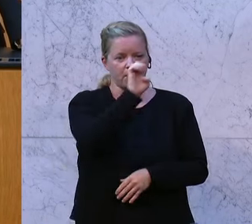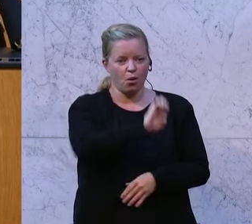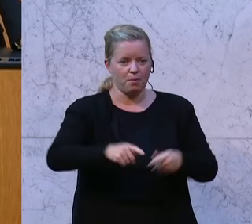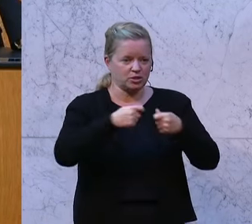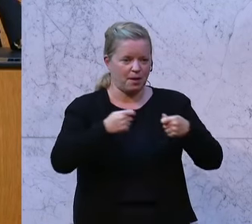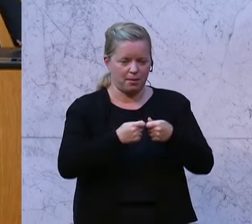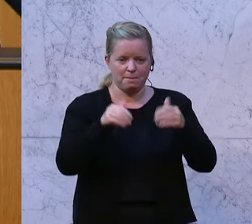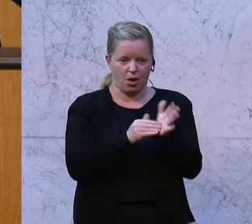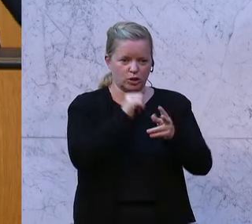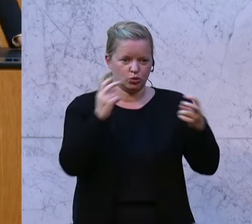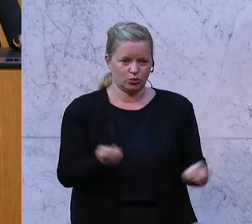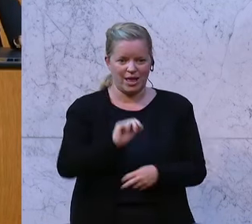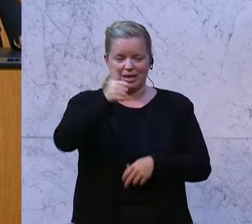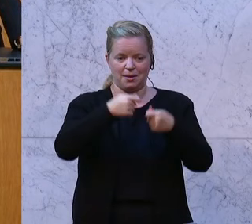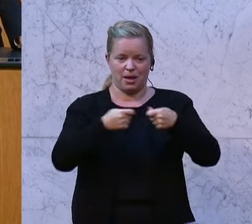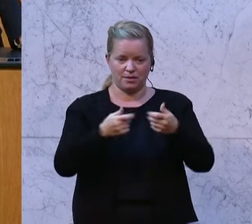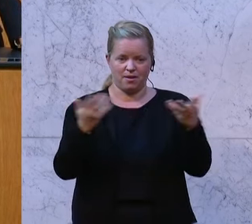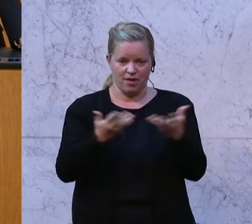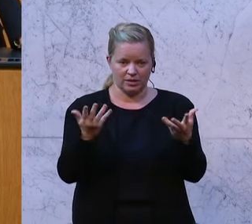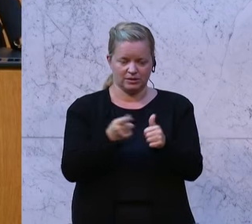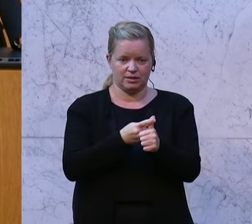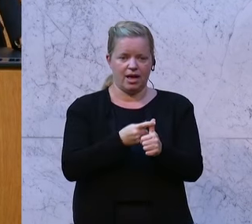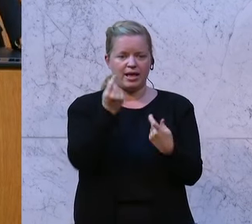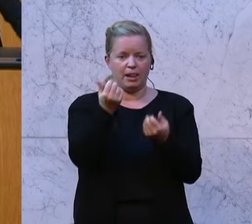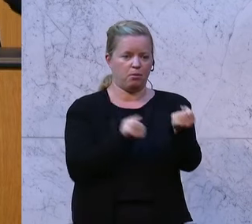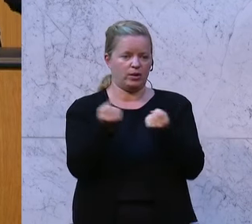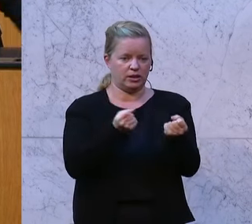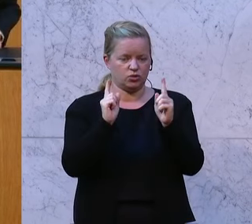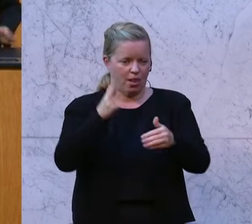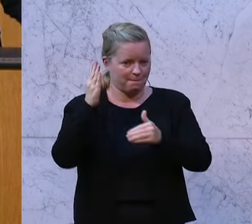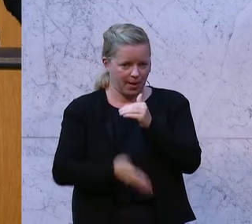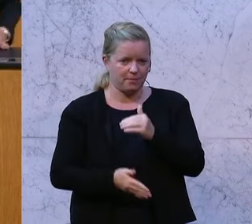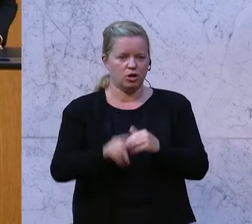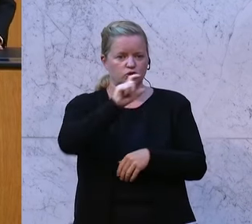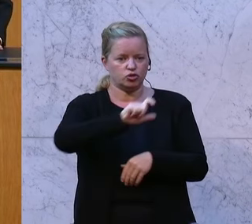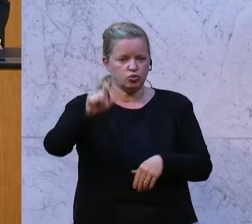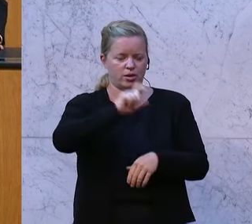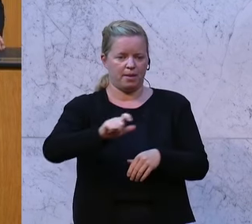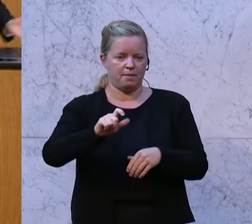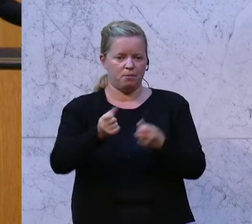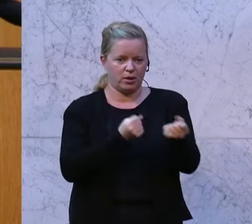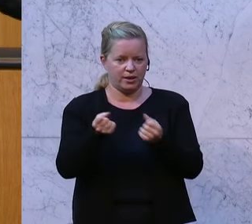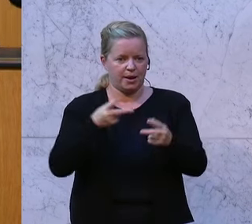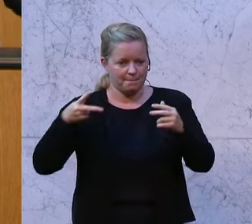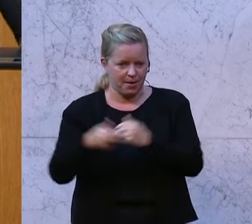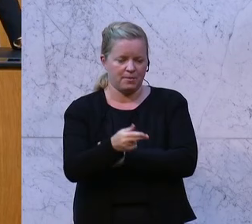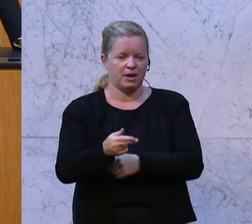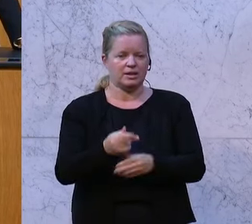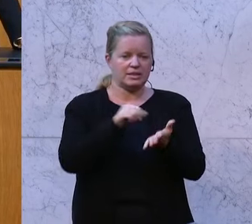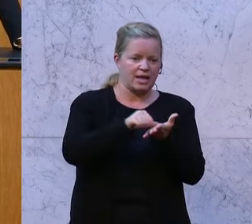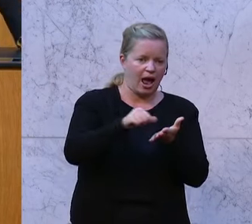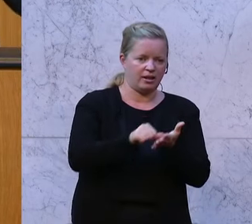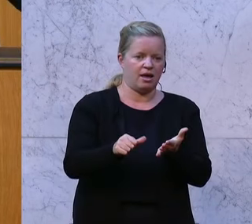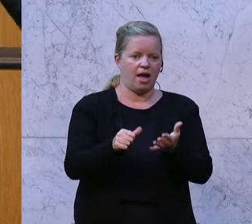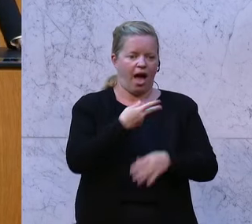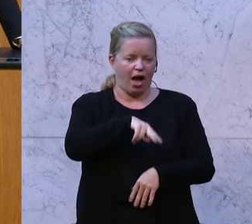Maßnahme Nummer 1, ich kann es Ihnen sagen, Beendigung dieser Geldpolitik, der Schuldenpolitik und des Zahlens und Haftens für andere Staaten. Maßnahme